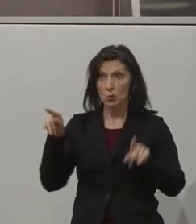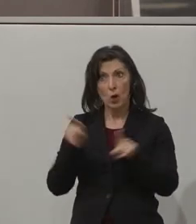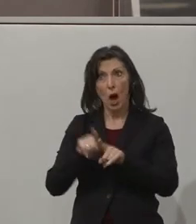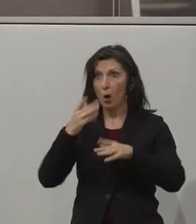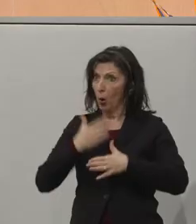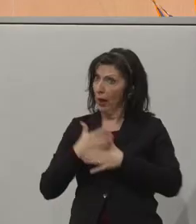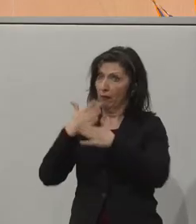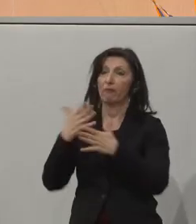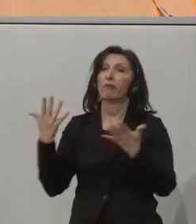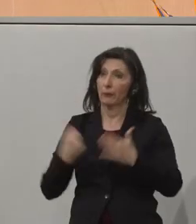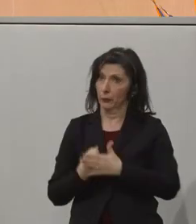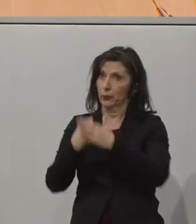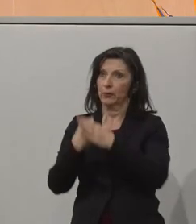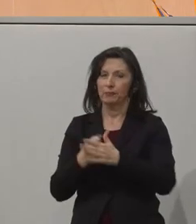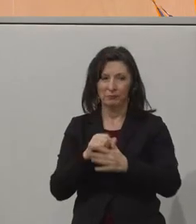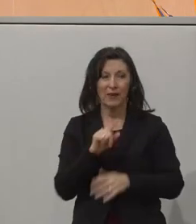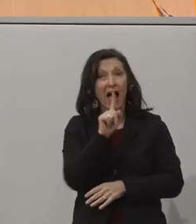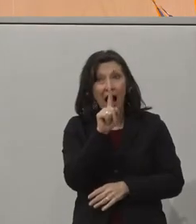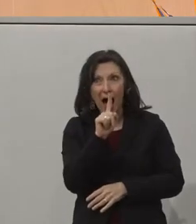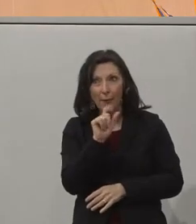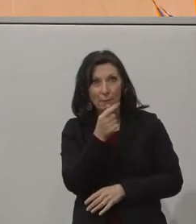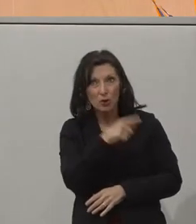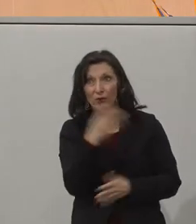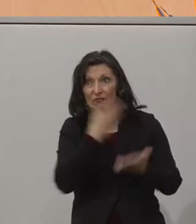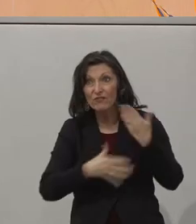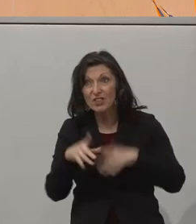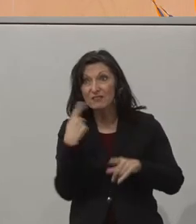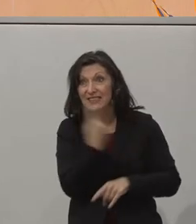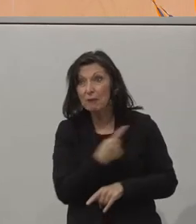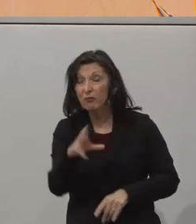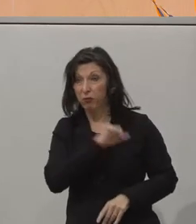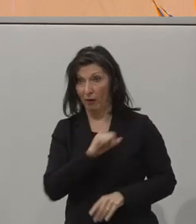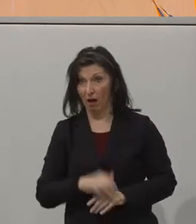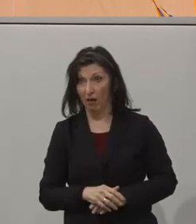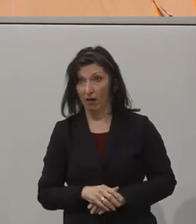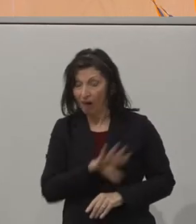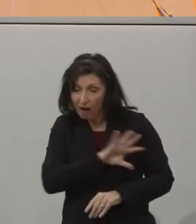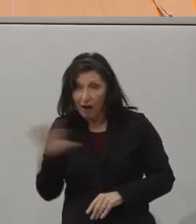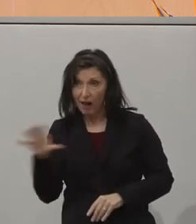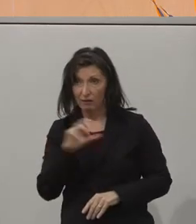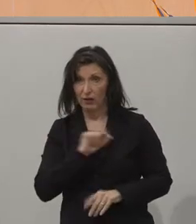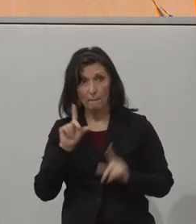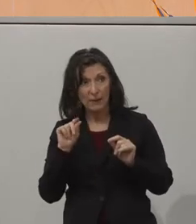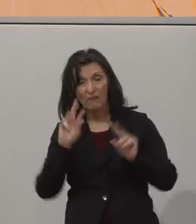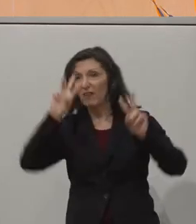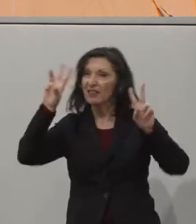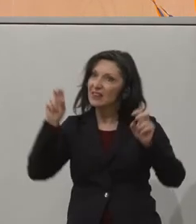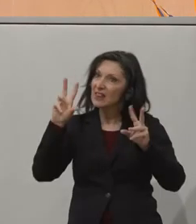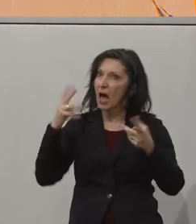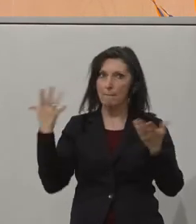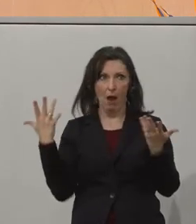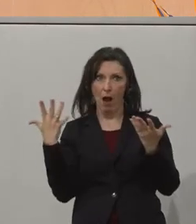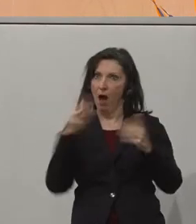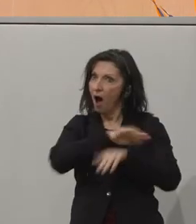Herzlichen Dank. Und vor allem profitiert die Wirtschaft dann auch. Und das ist ja das Schöne. Wir gewinnen alle, wenn wir uns diesem Thema widmen.